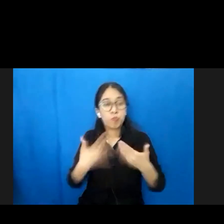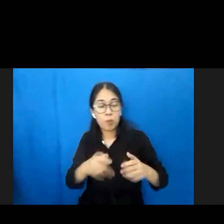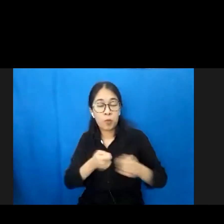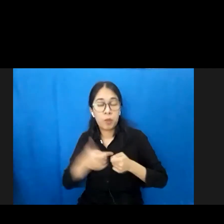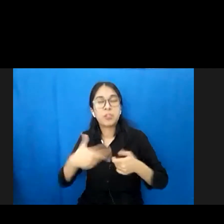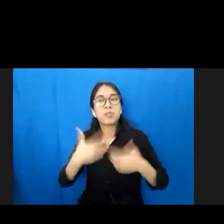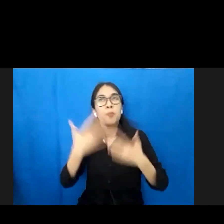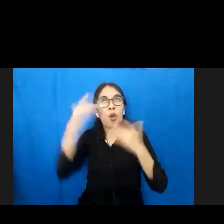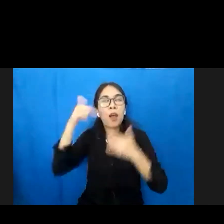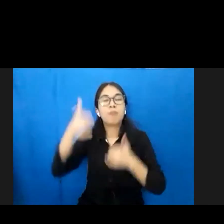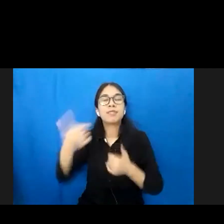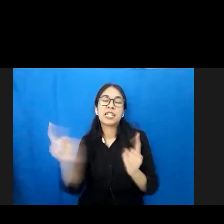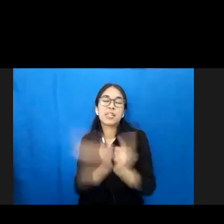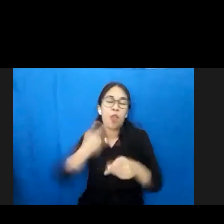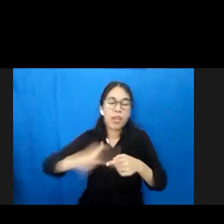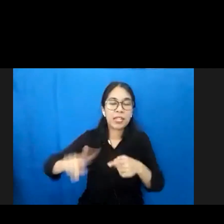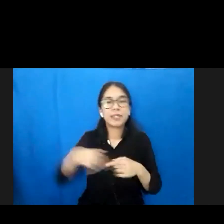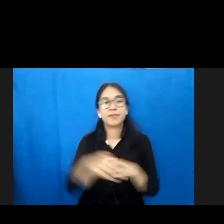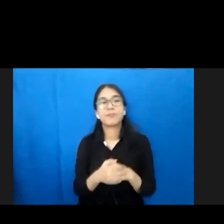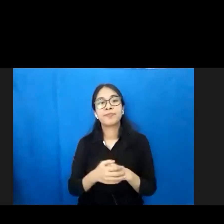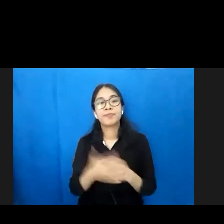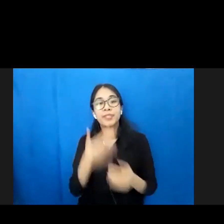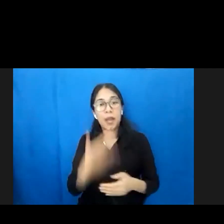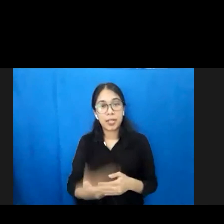pertemuan bermanfaatnya di lain waktu terima kasih